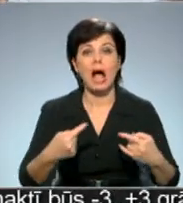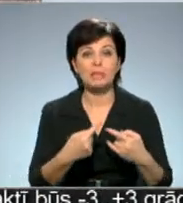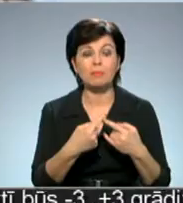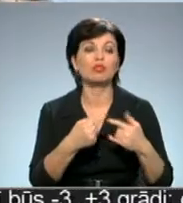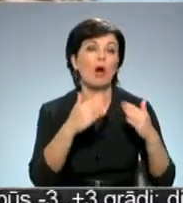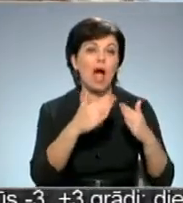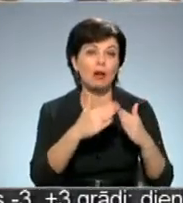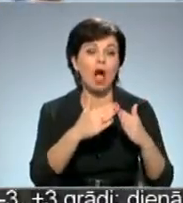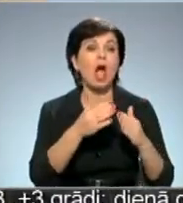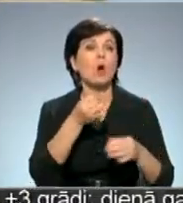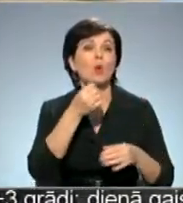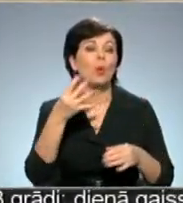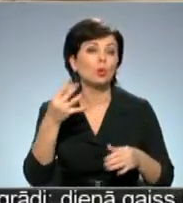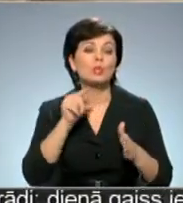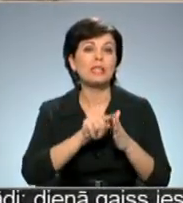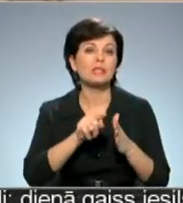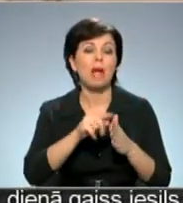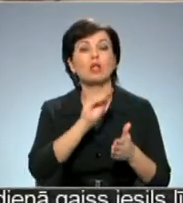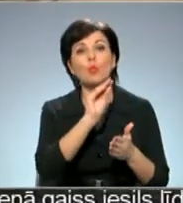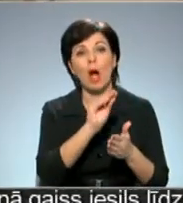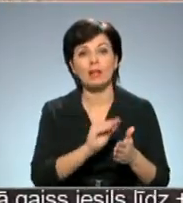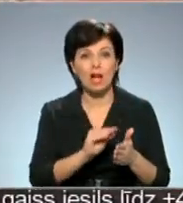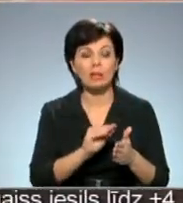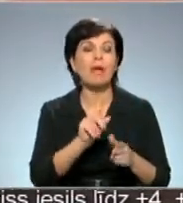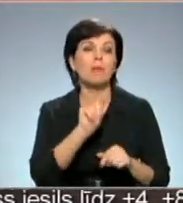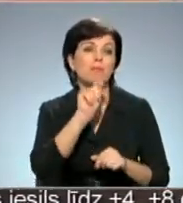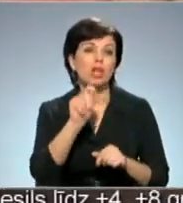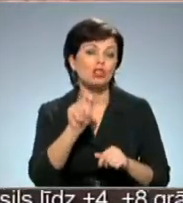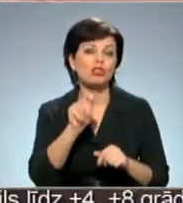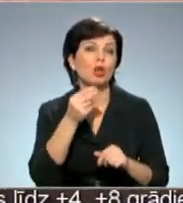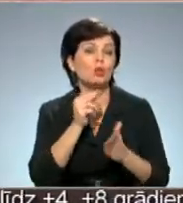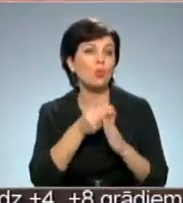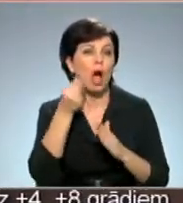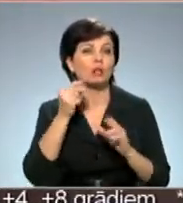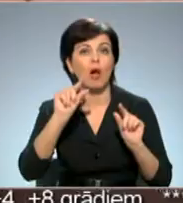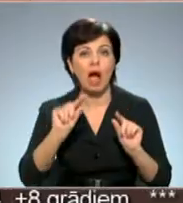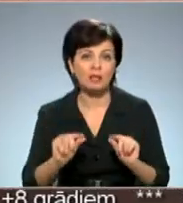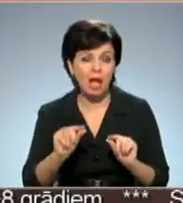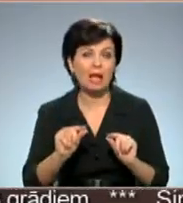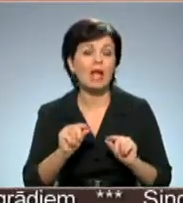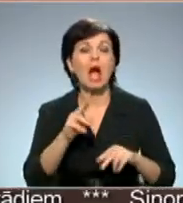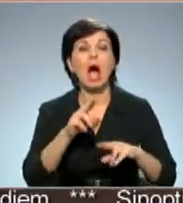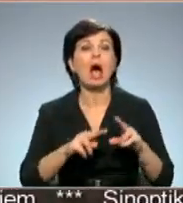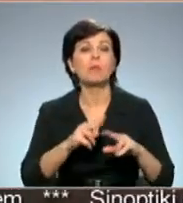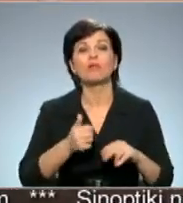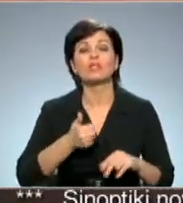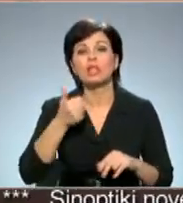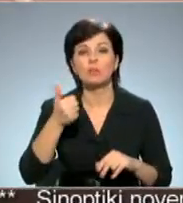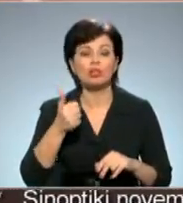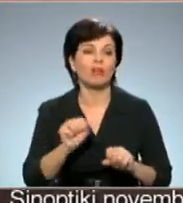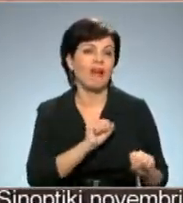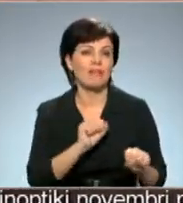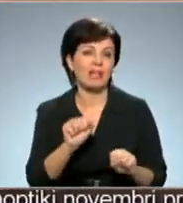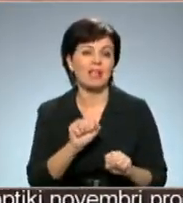inspekcijas norādījumiem, tiek piešķirts nekustamā īpašuma nodokļu atlaidz. Tomēr senās abūs īpašnieki nestēt šo iespēju izmantot.